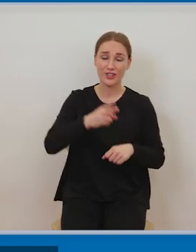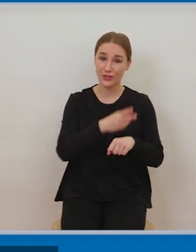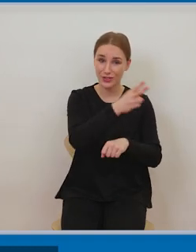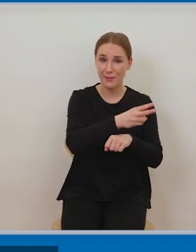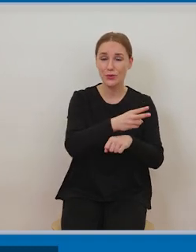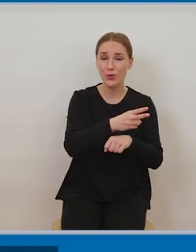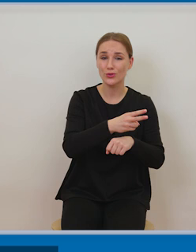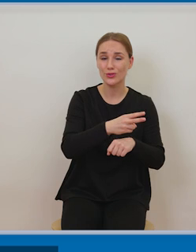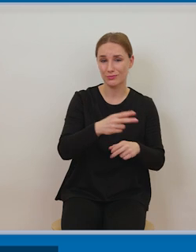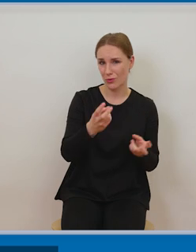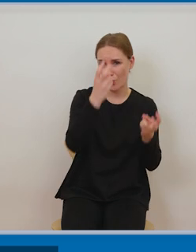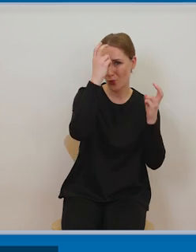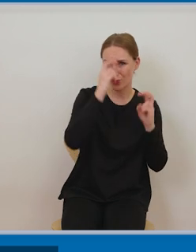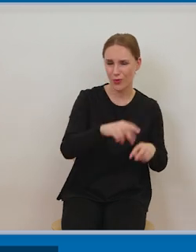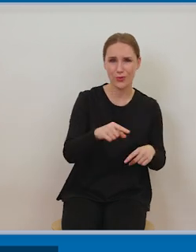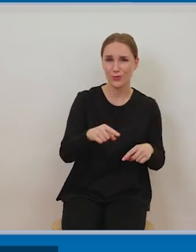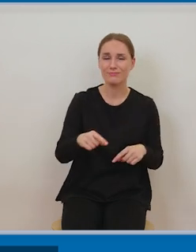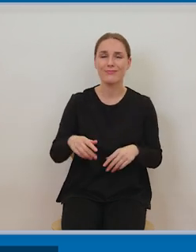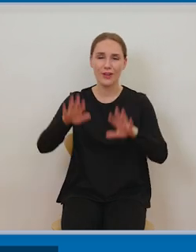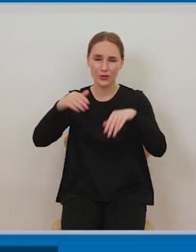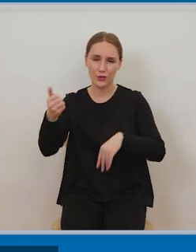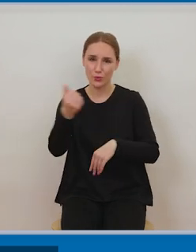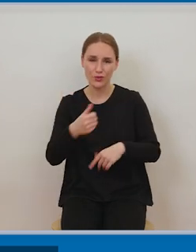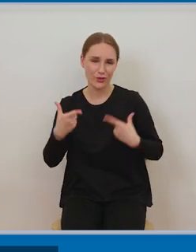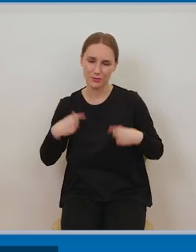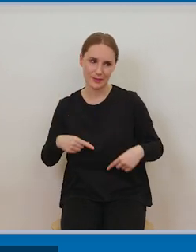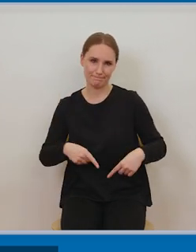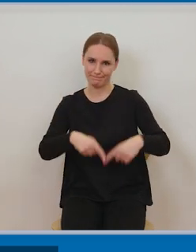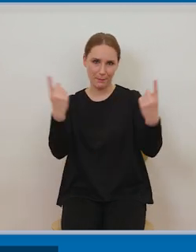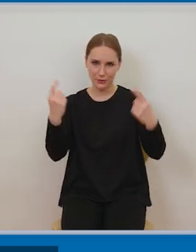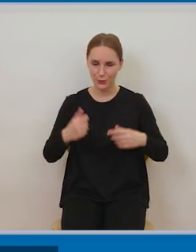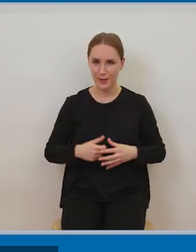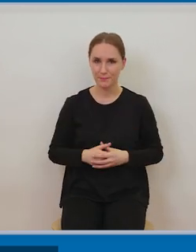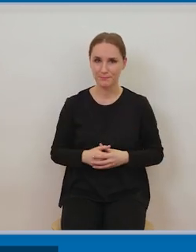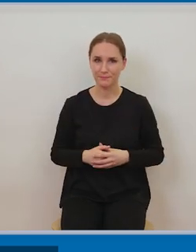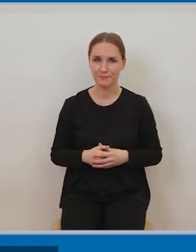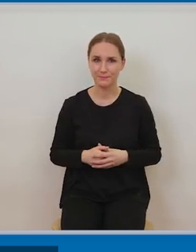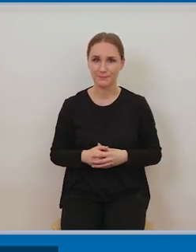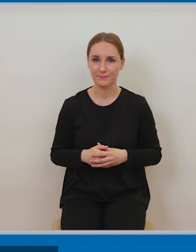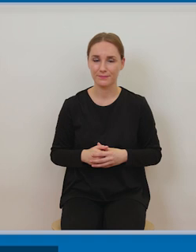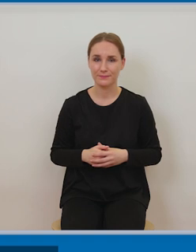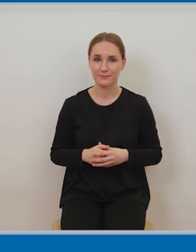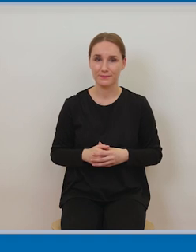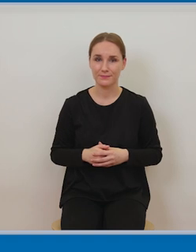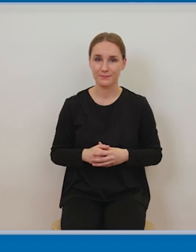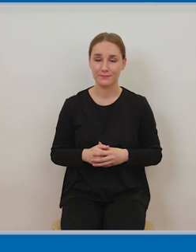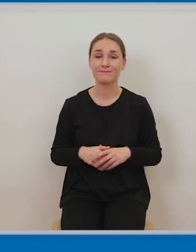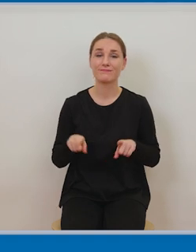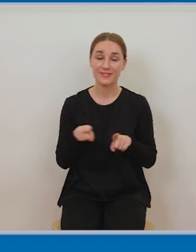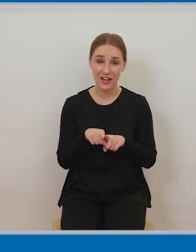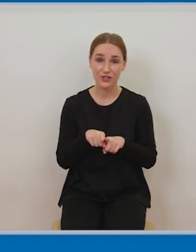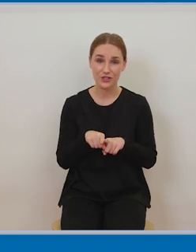pobierać jakieś opłaty za treści które nie wiem ściągnęliśmy z internetu a teraz